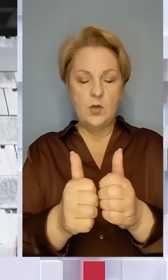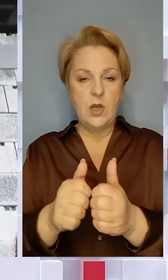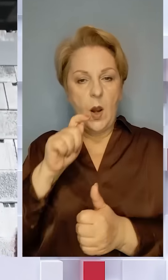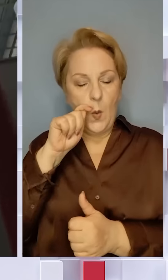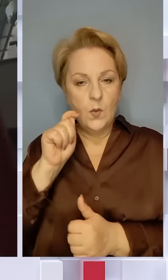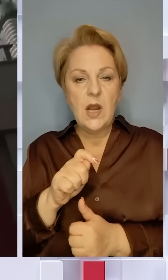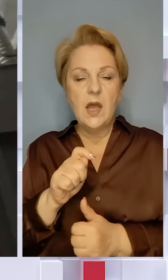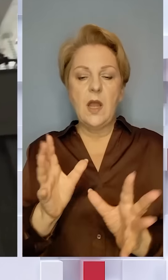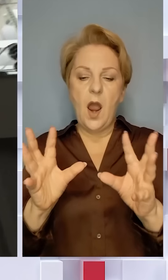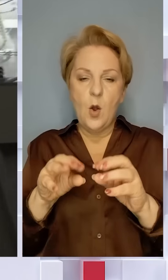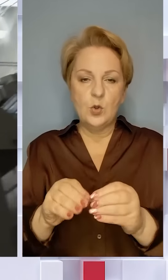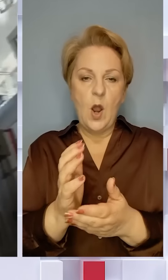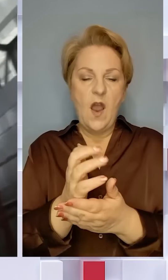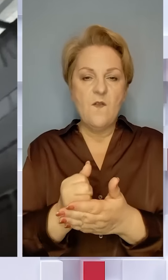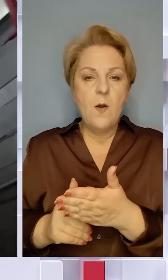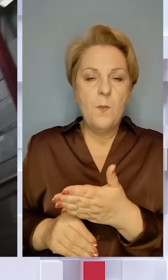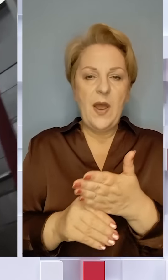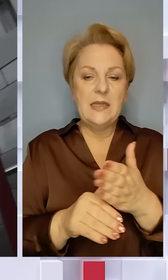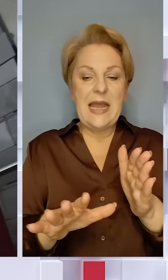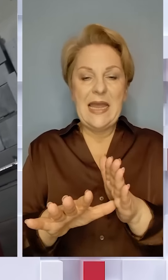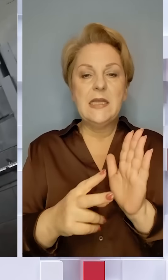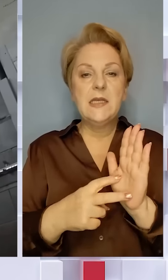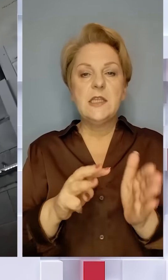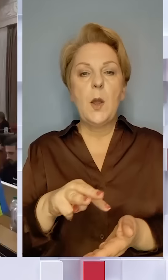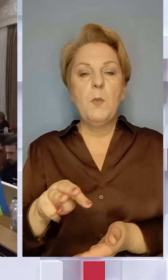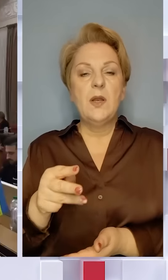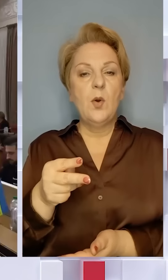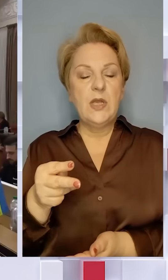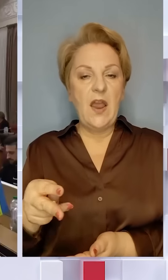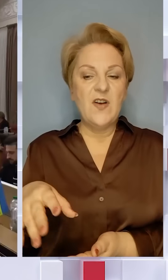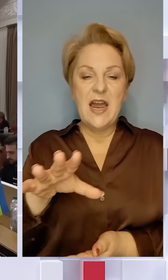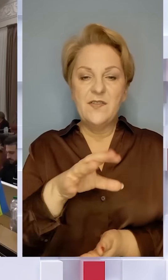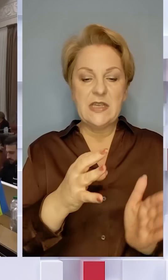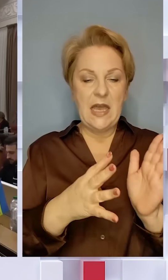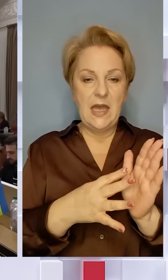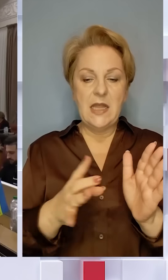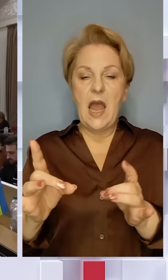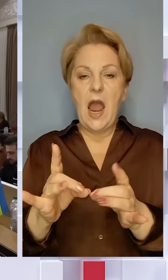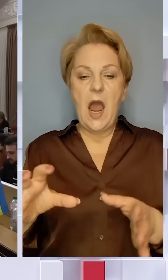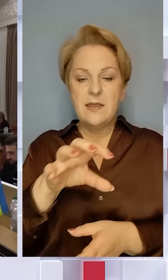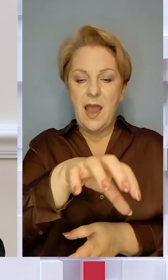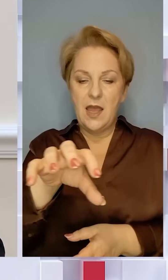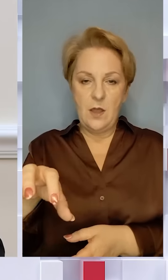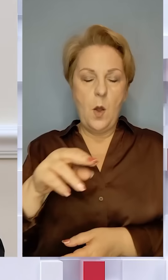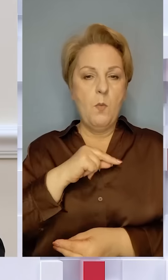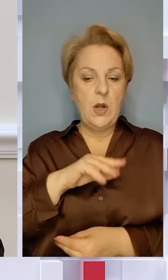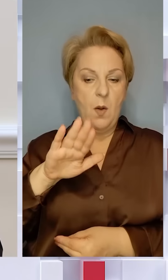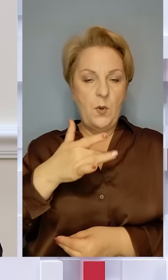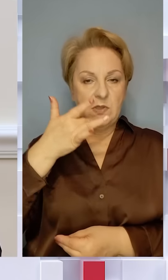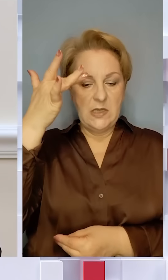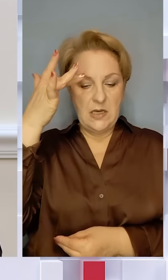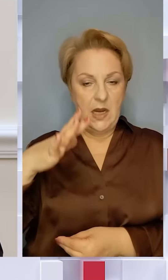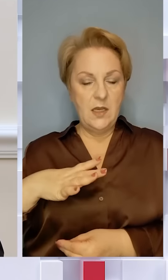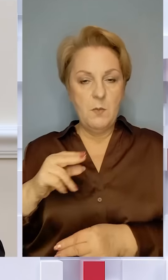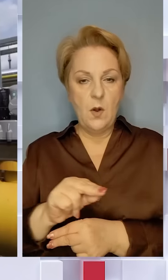України акумулювали у фонді підтримки енергетики 700 мільйонів євро. Всі 9 атомних енергоблоків уже працюють після літніх